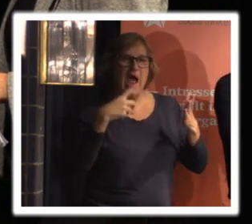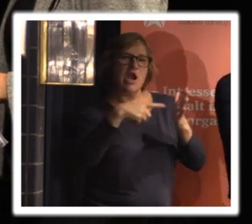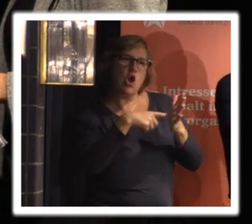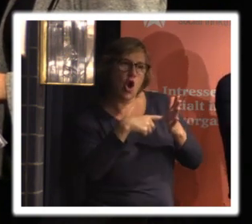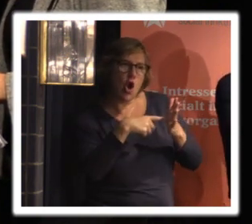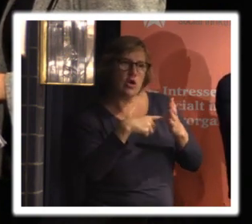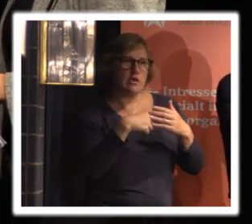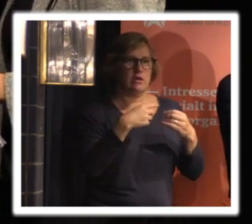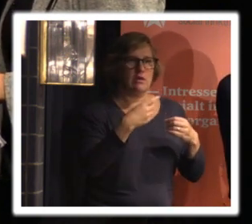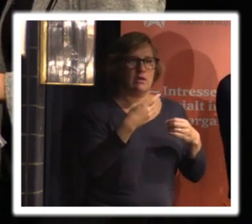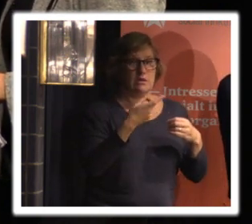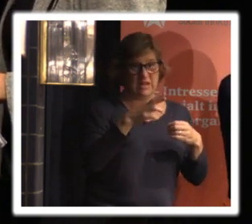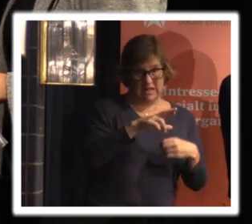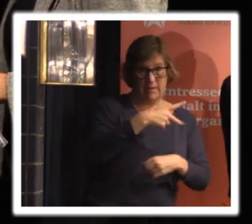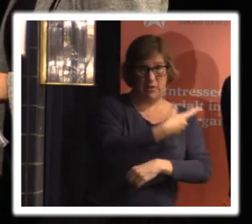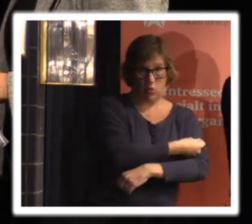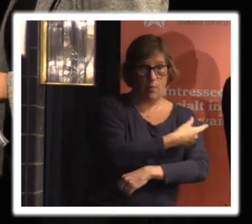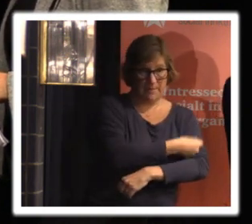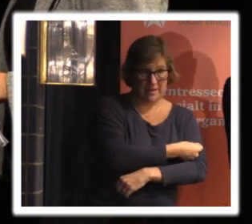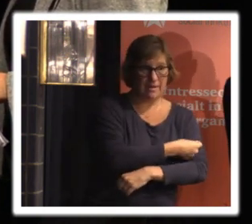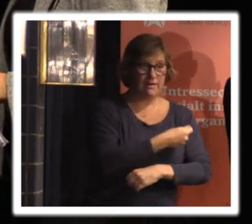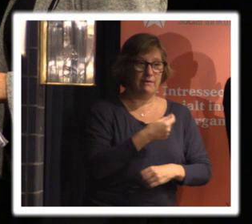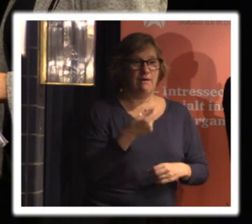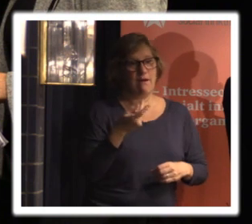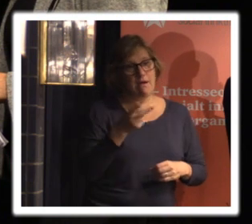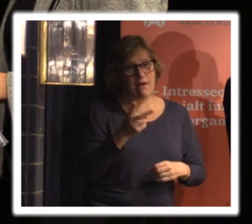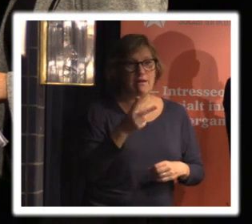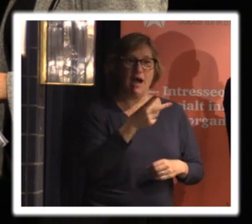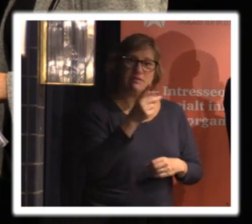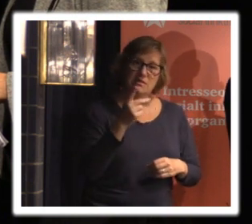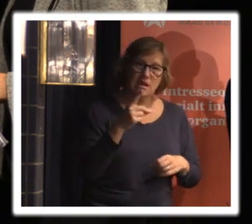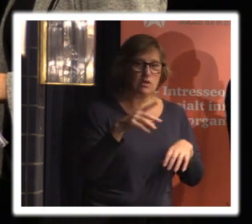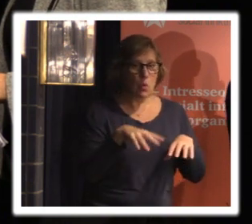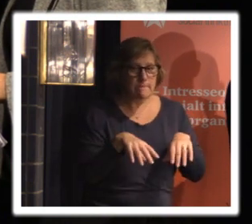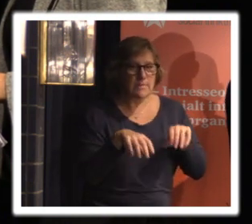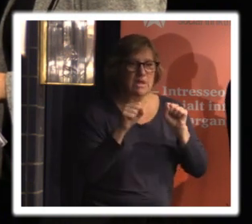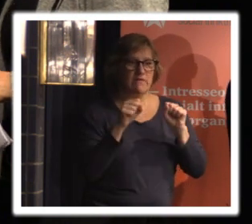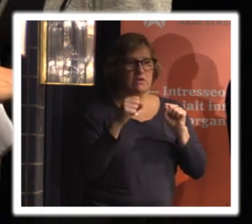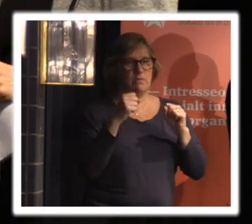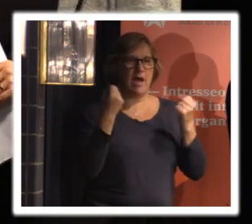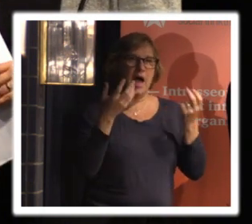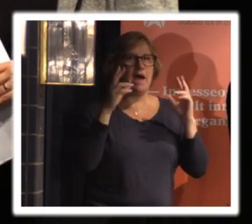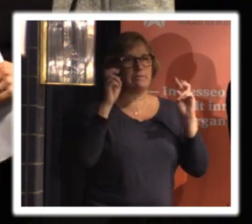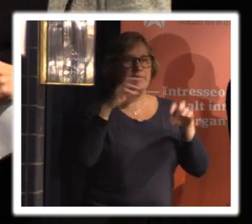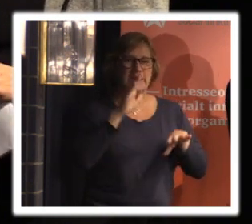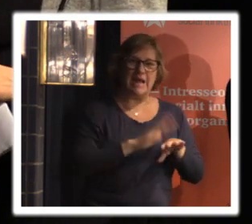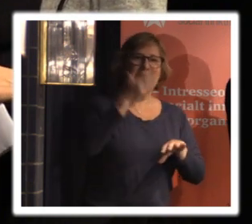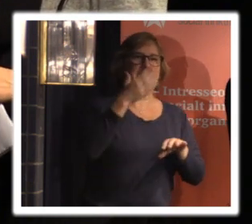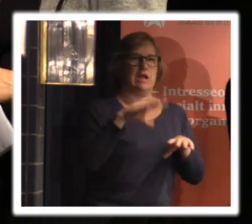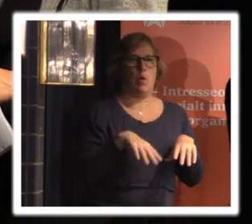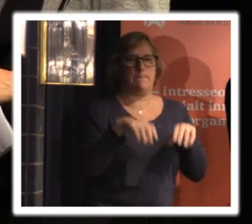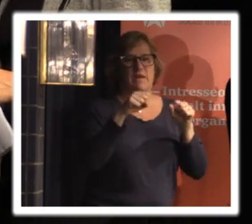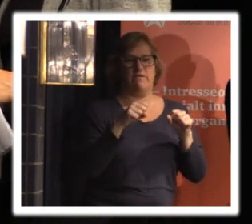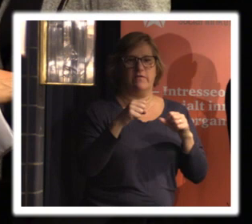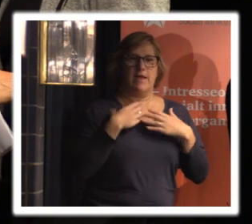men vad gäller till exempel doping och så eller andra typer av uppgifter som betraktas som känsliga i lagens mening